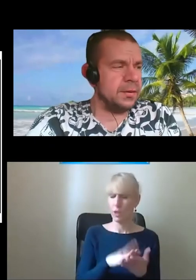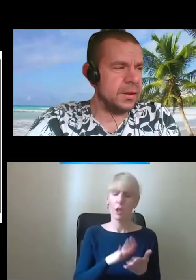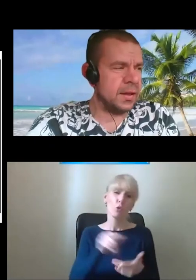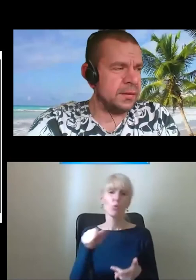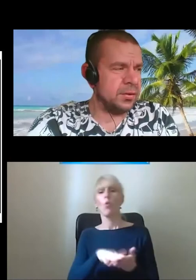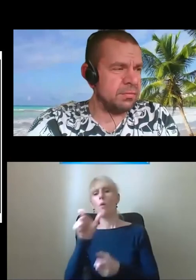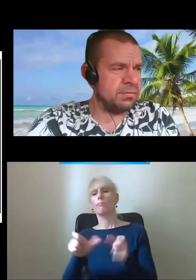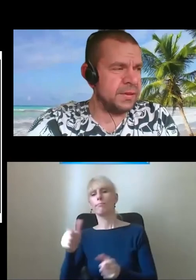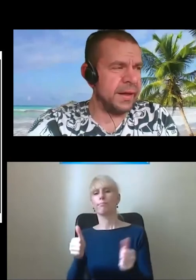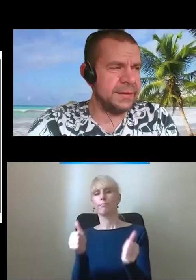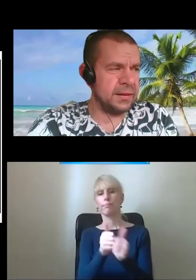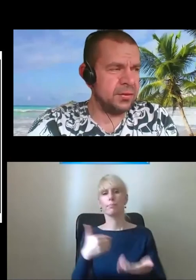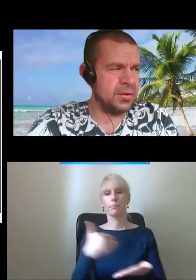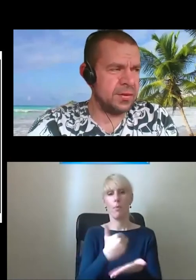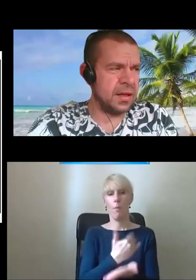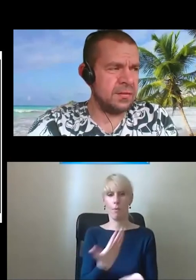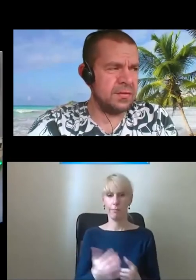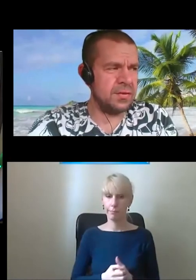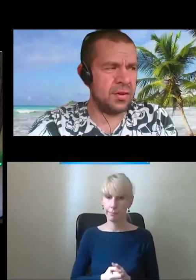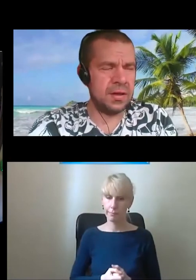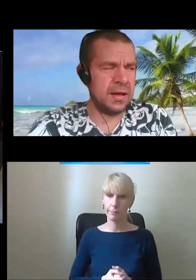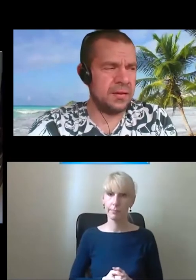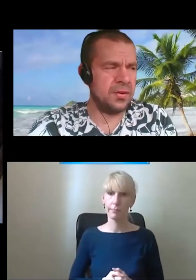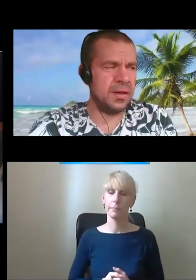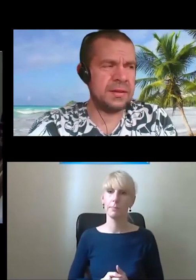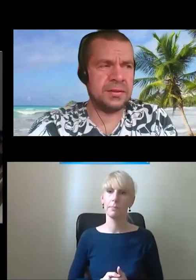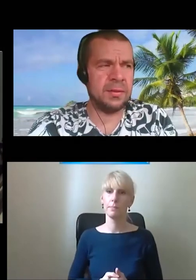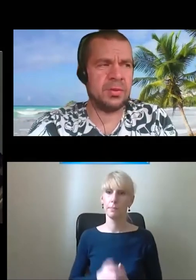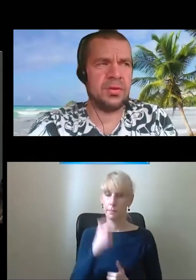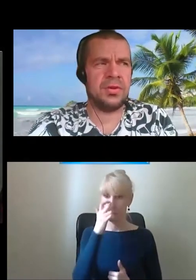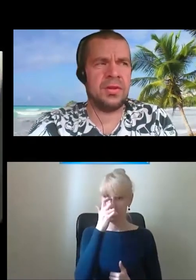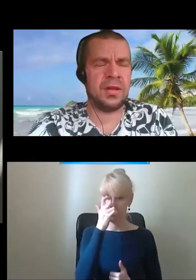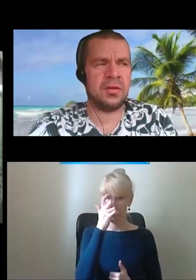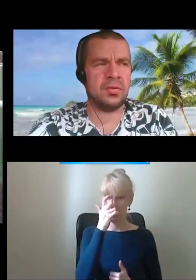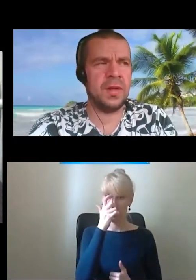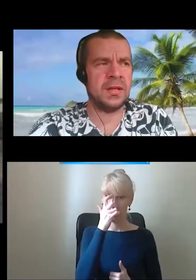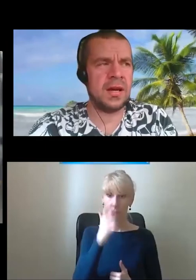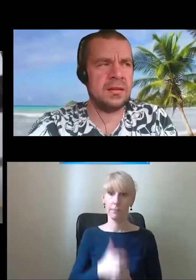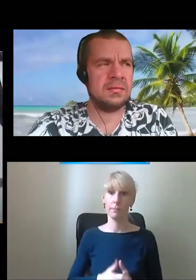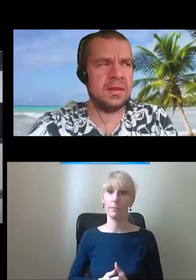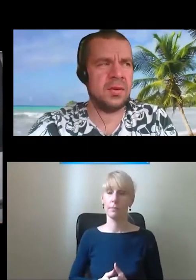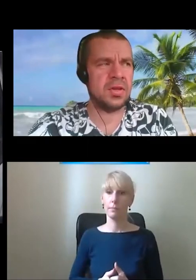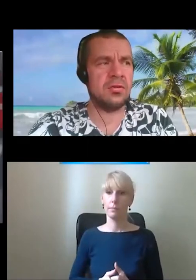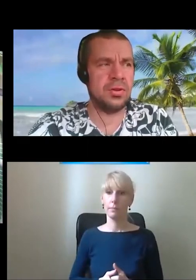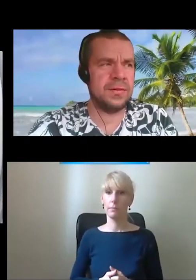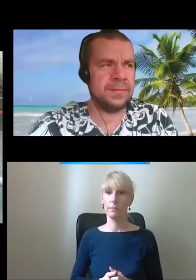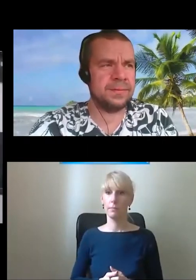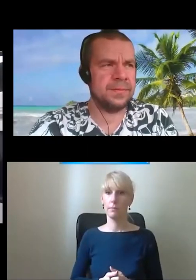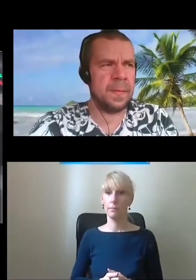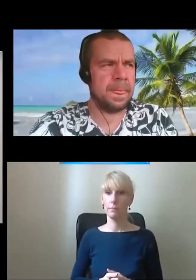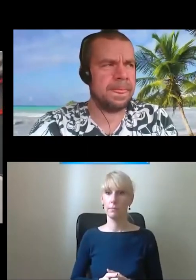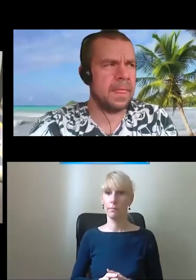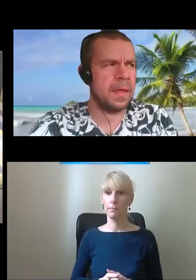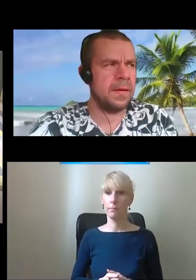to taka tylko dygresja dotycząca ciągle, ciągle tej dostępności i tego rozmienia, tego przez ludzi. wielkie.